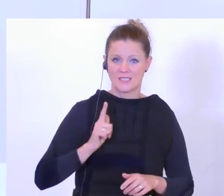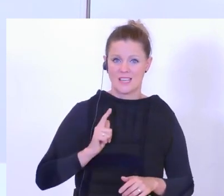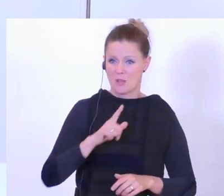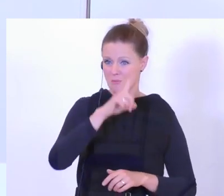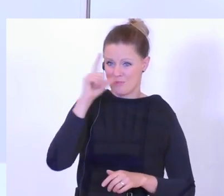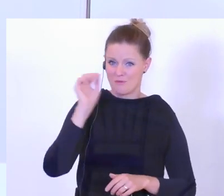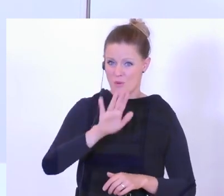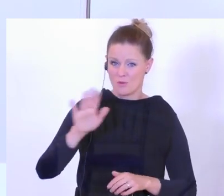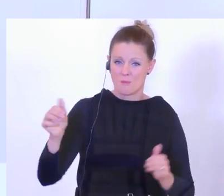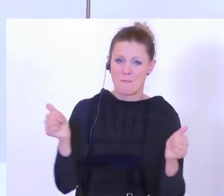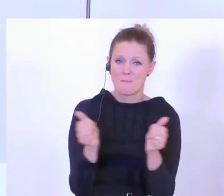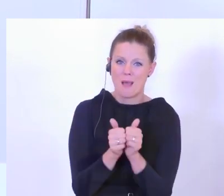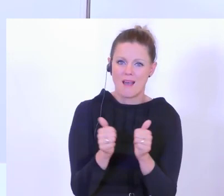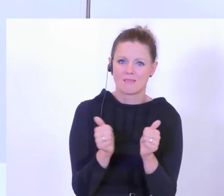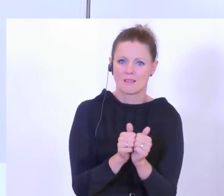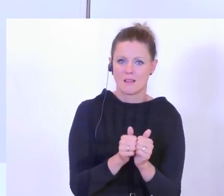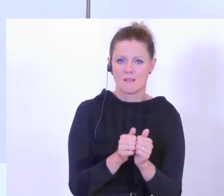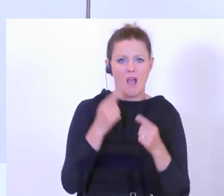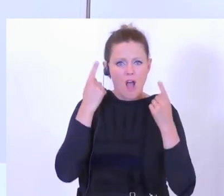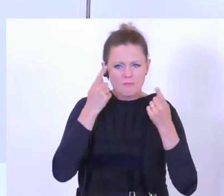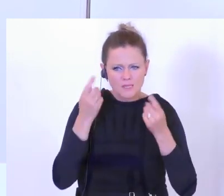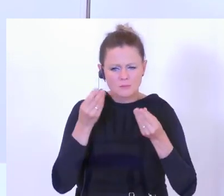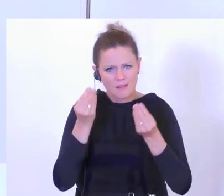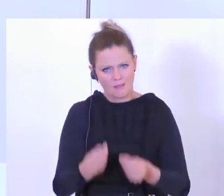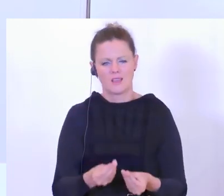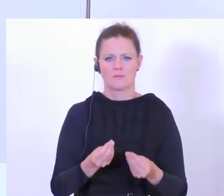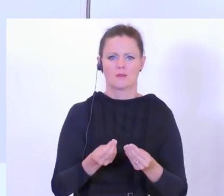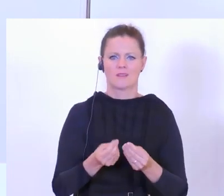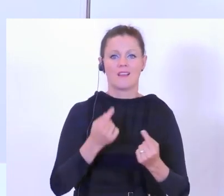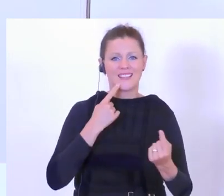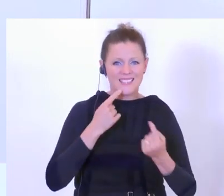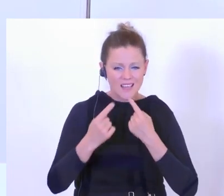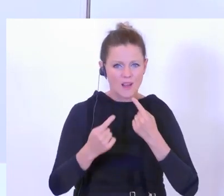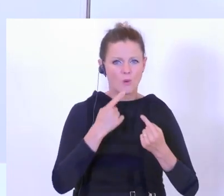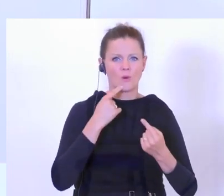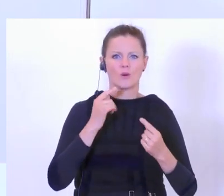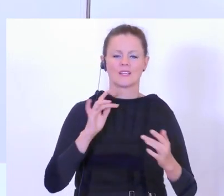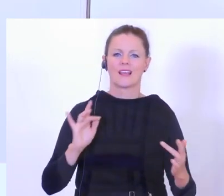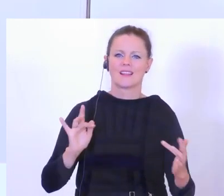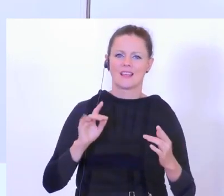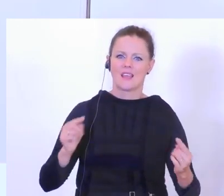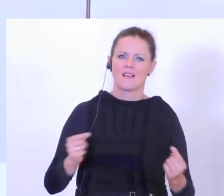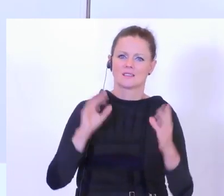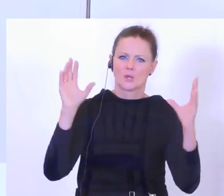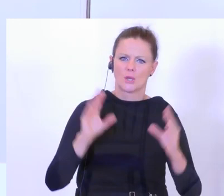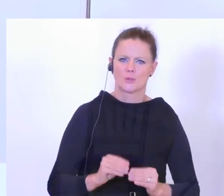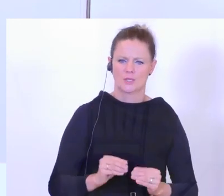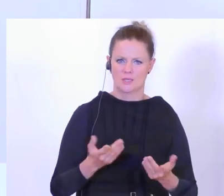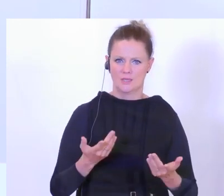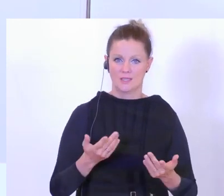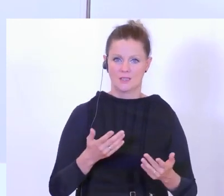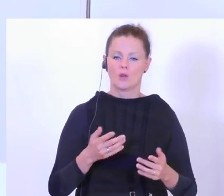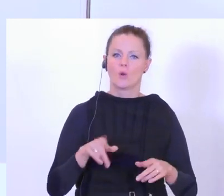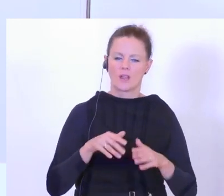Bevölkerung ist in erster Linie. Wo es darauf geht, um aufmerksam zu machen. Immer Dialog, Deeskalation, Durchgreifen. Das ist immer